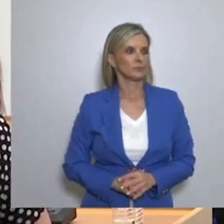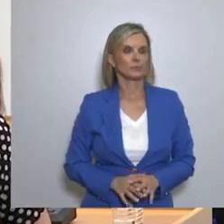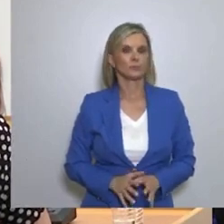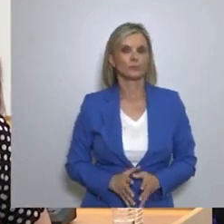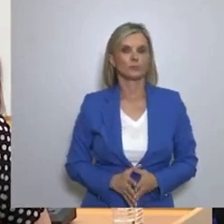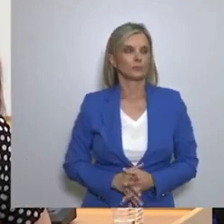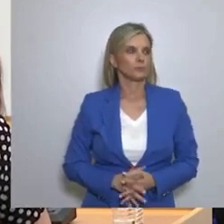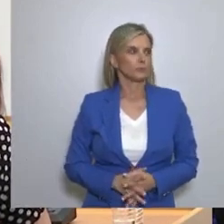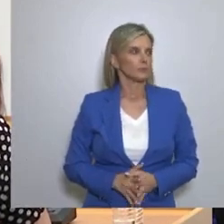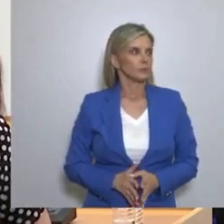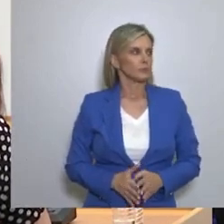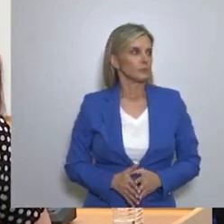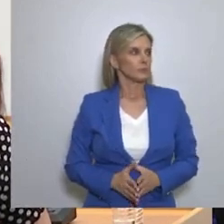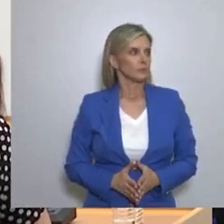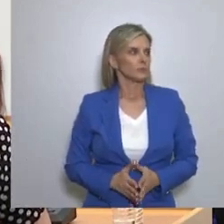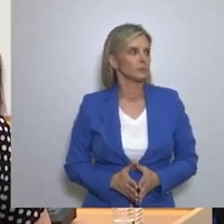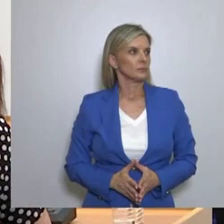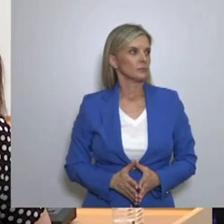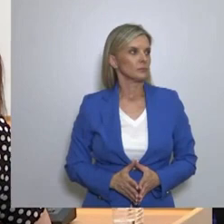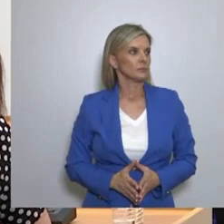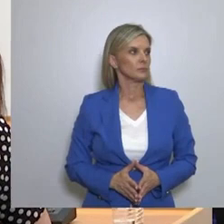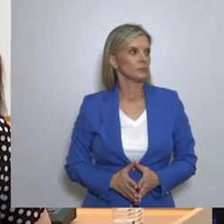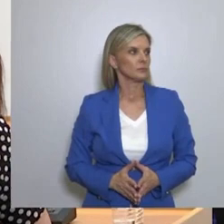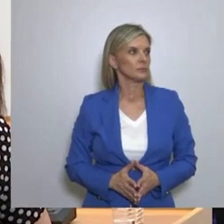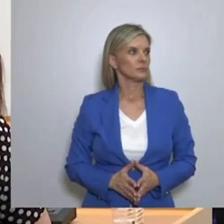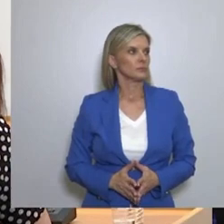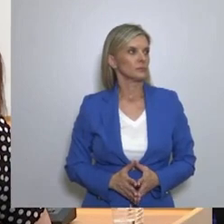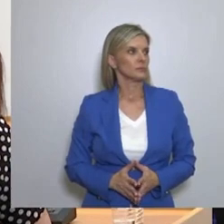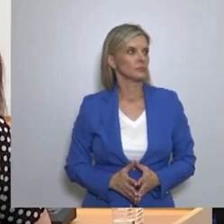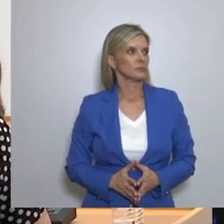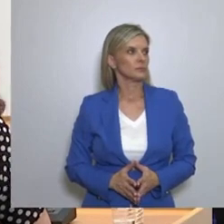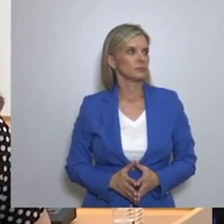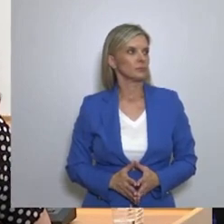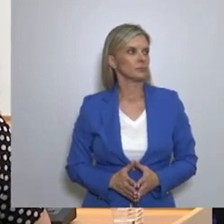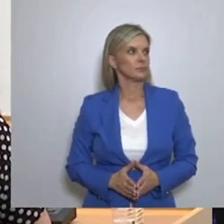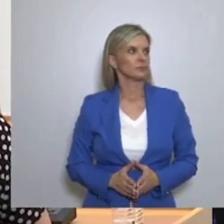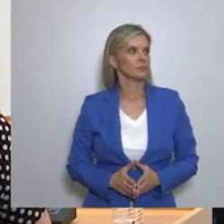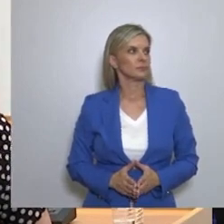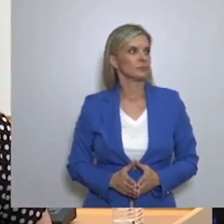farez-vous de vos droits d'auteur mondiaux que vous mentionnez ?